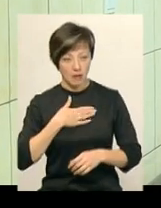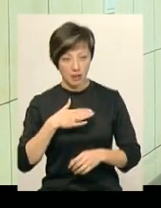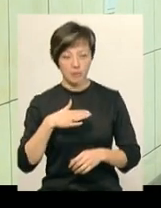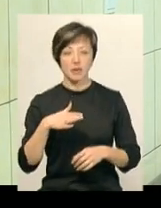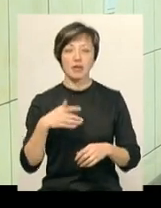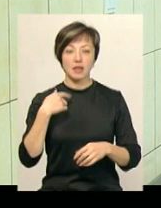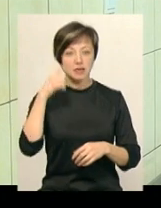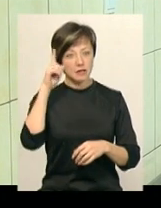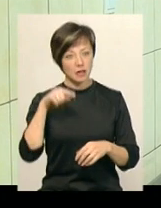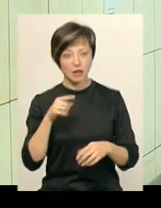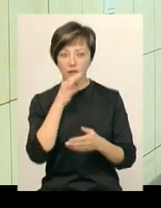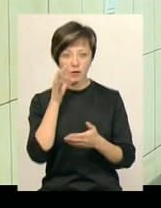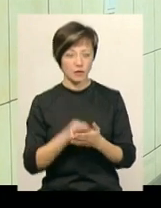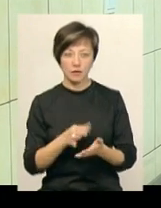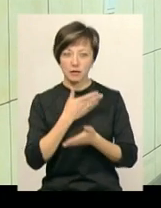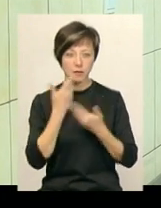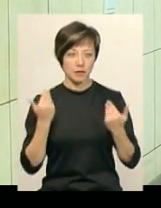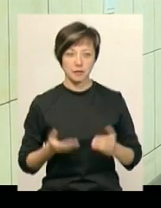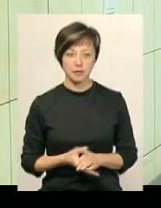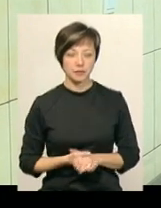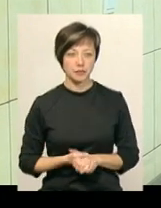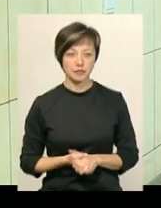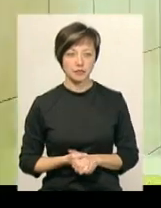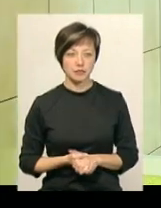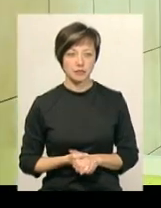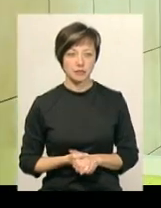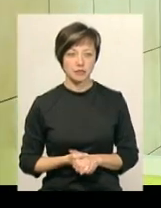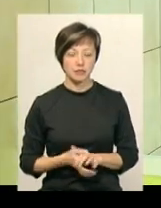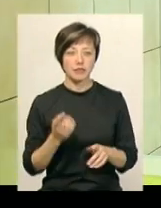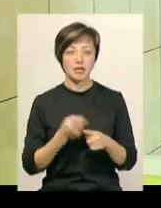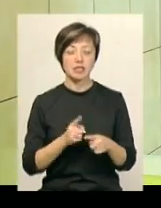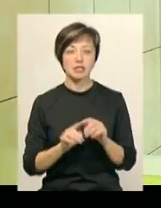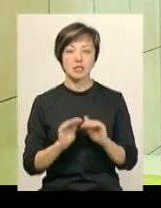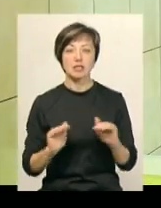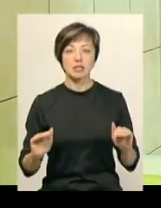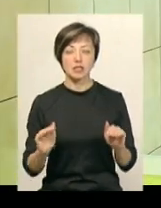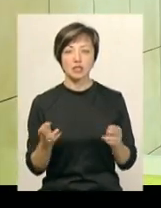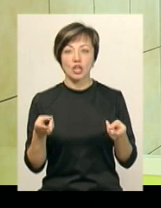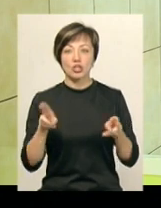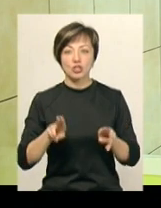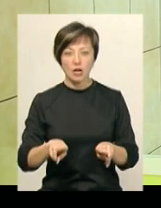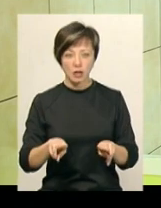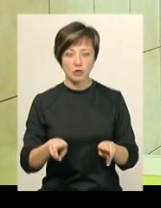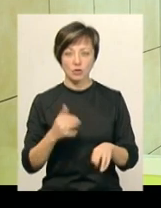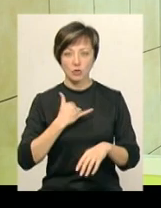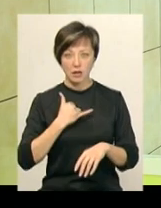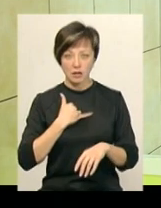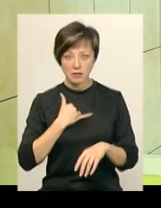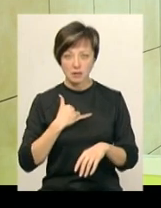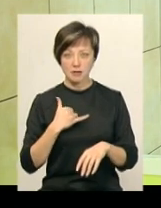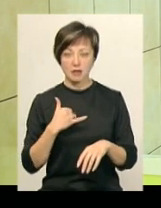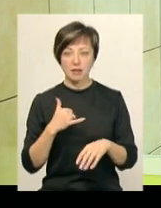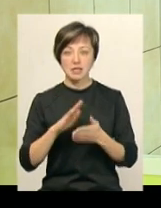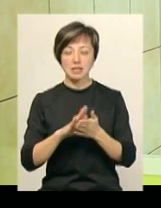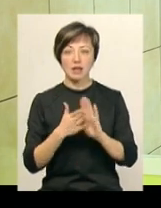то наскільки я знаю, вона не несе кримінальної відповідальності. Ці діти, які вже залишаються в нас на порозі, вони набувають